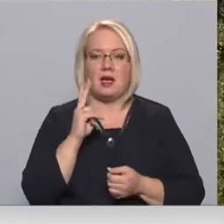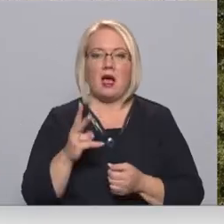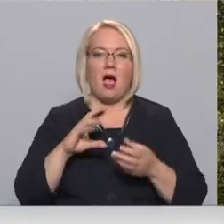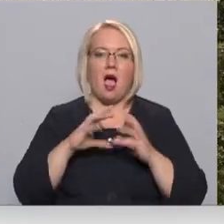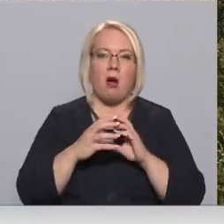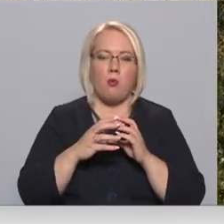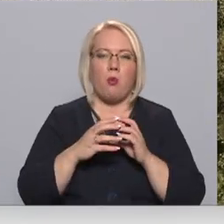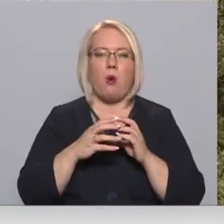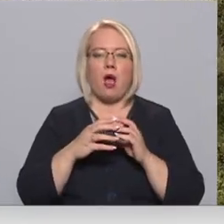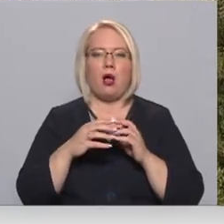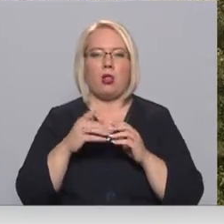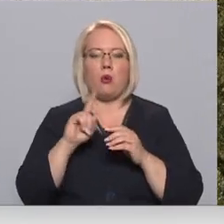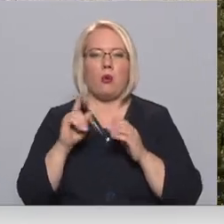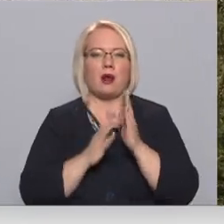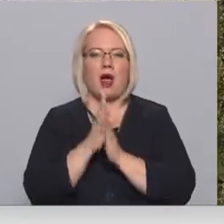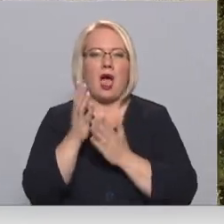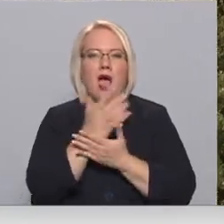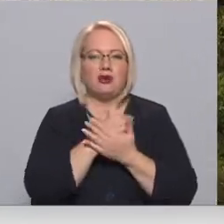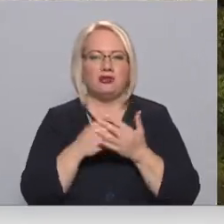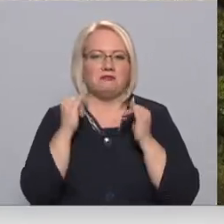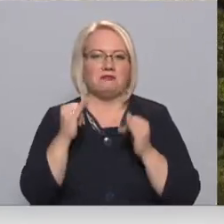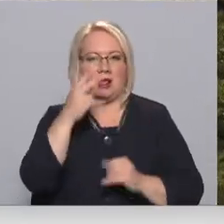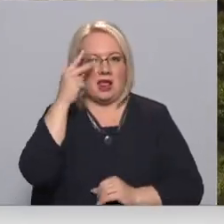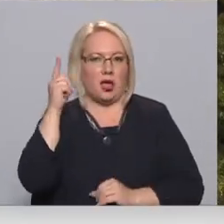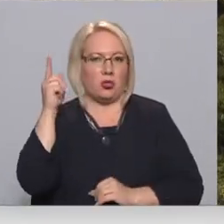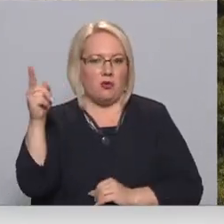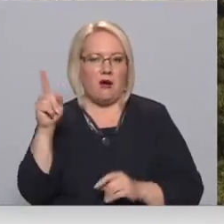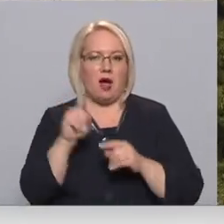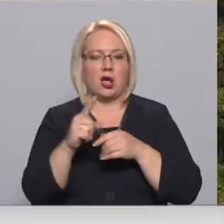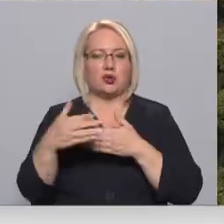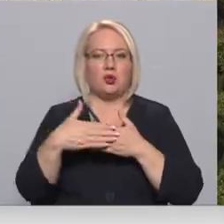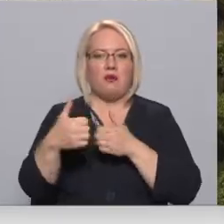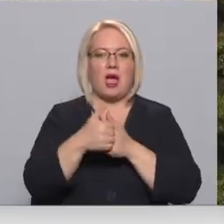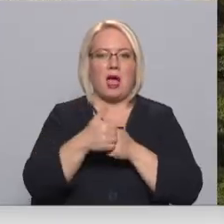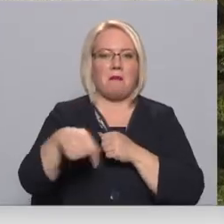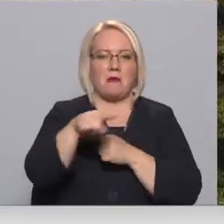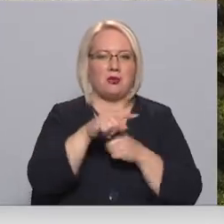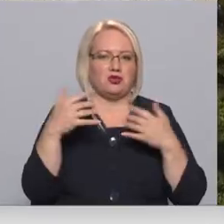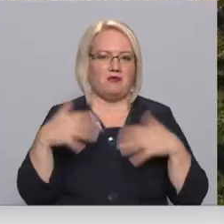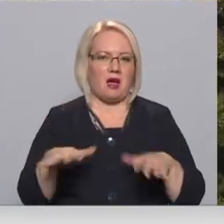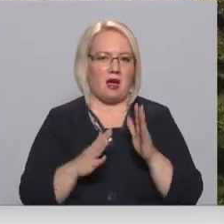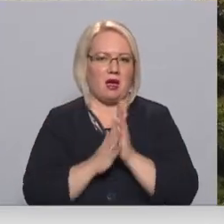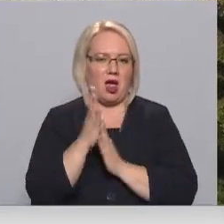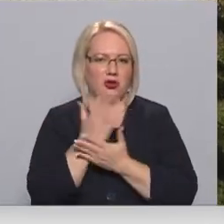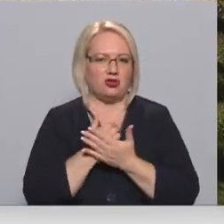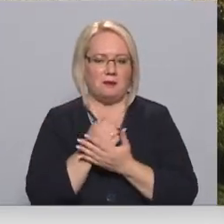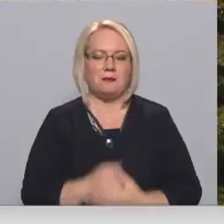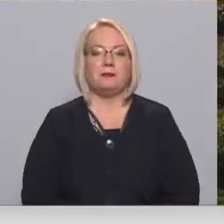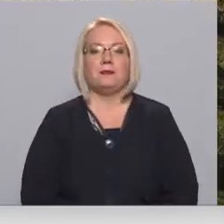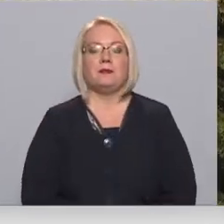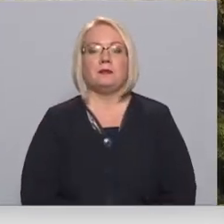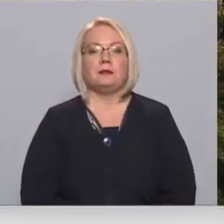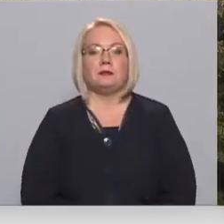neražas gads šogad ir Lietuvai un arī saimniecībām, kas atrodas tuvu kaimiņu valsts robežai. Sanita Liepiņa, ģirds Grenvits,